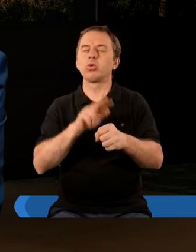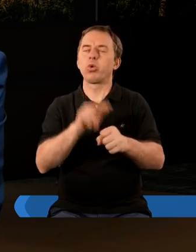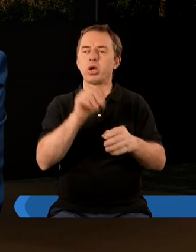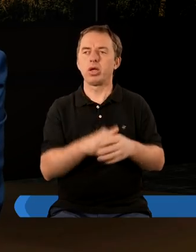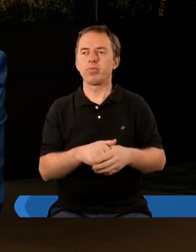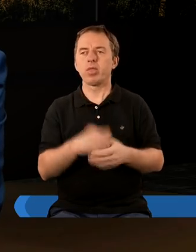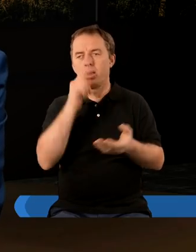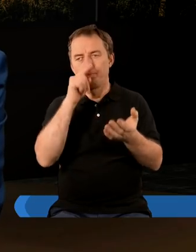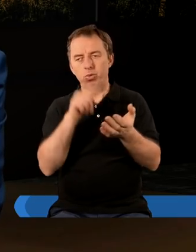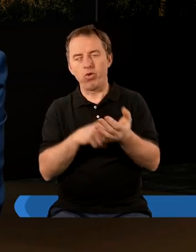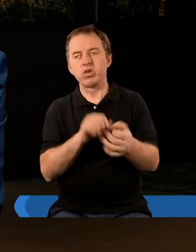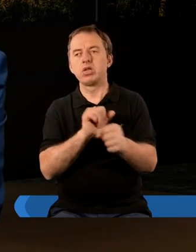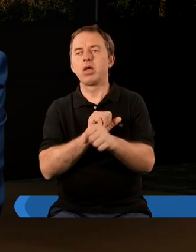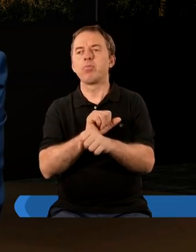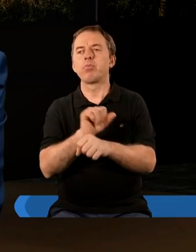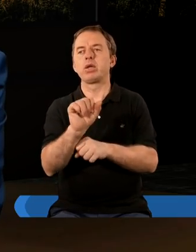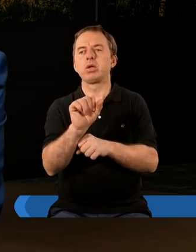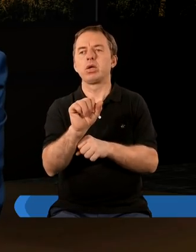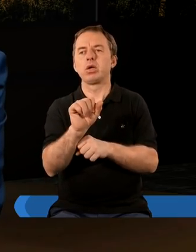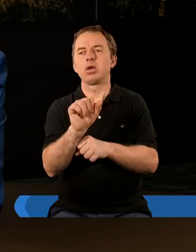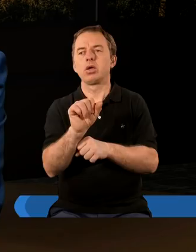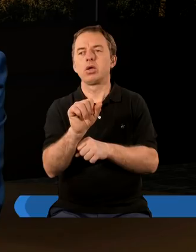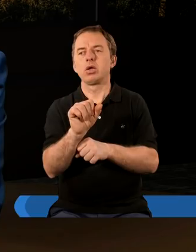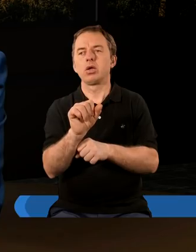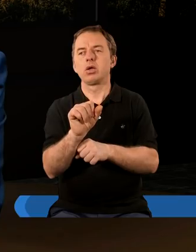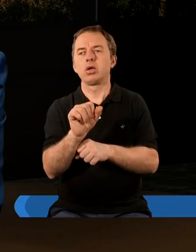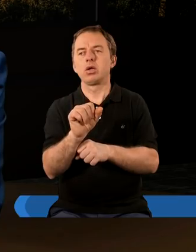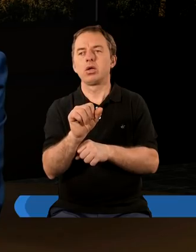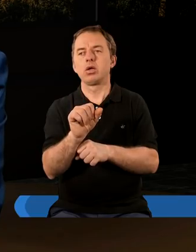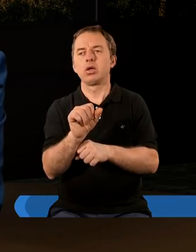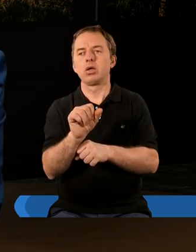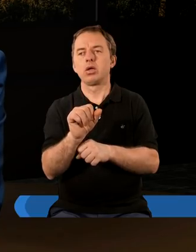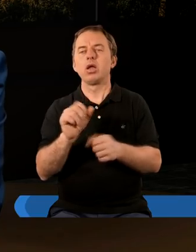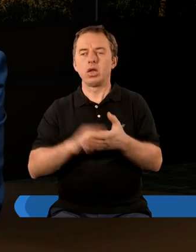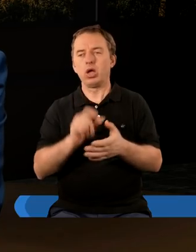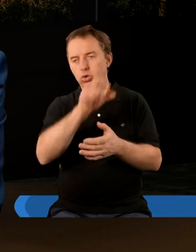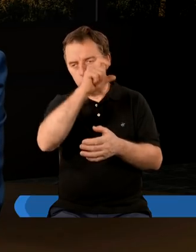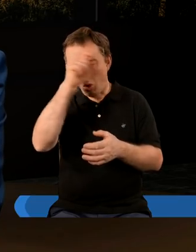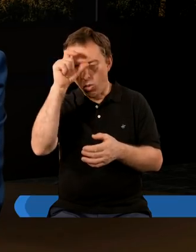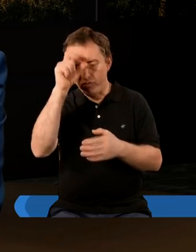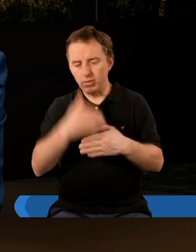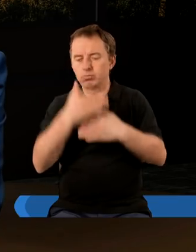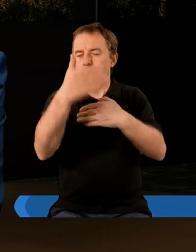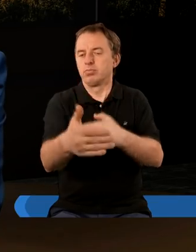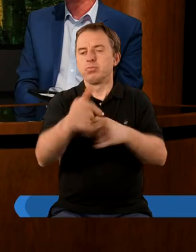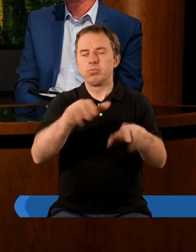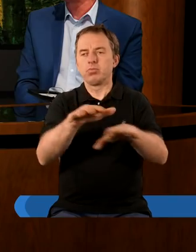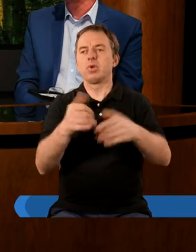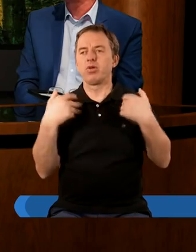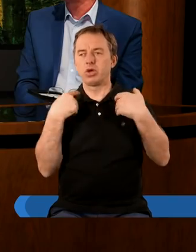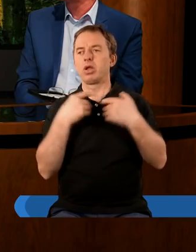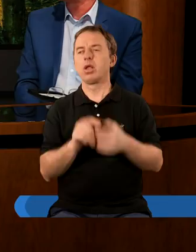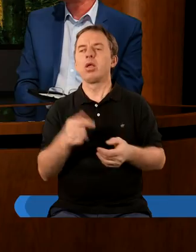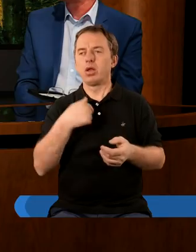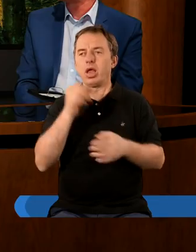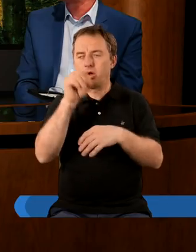który powinien być na czołowym miejscu w naszym życiu czy